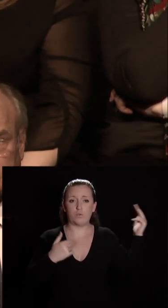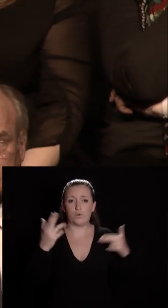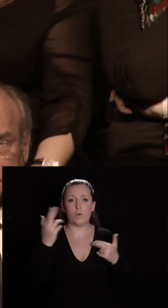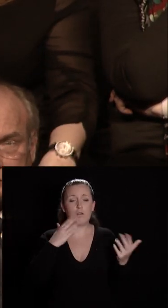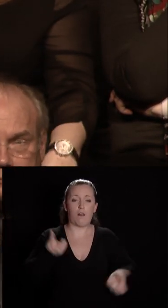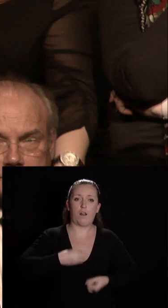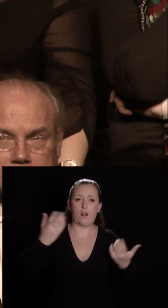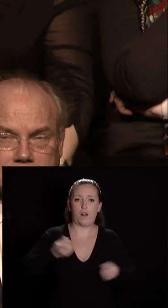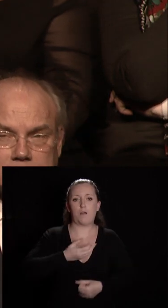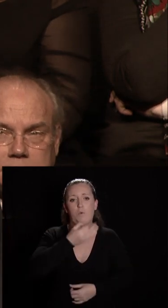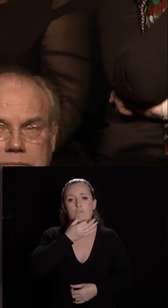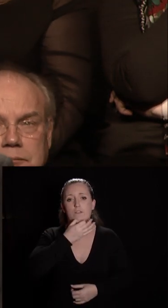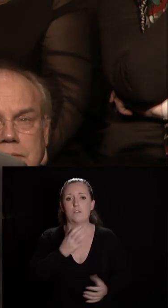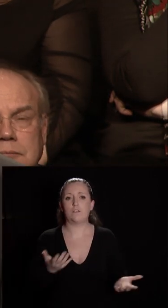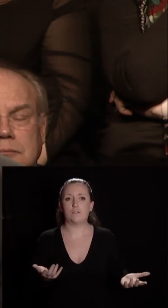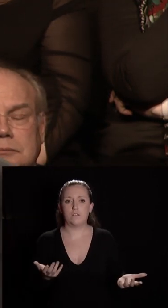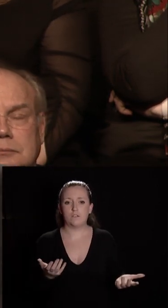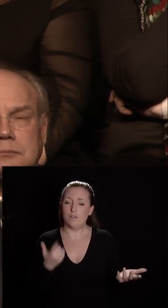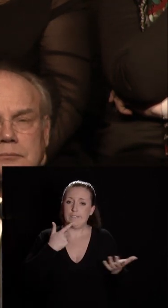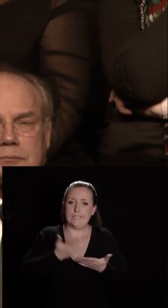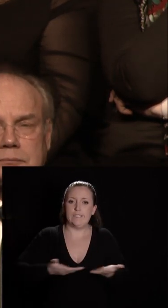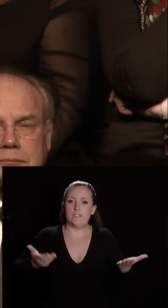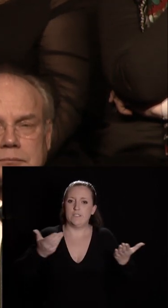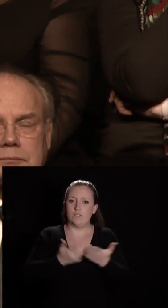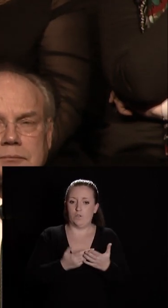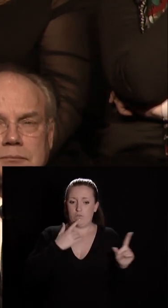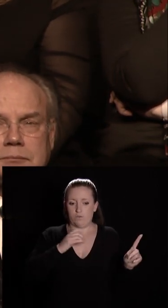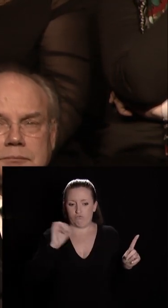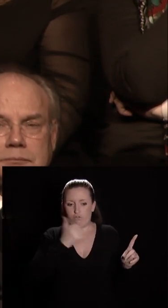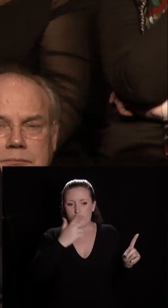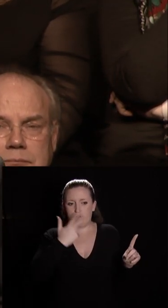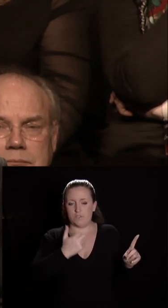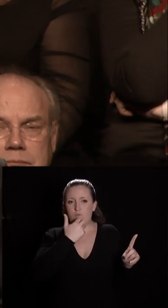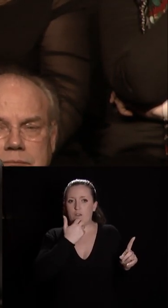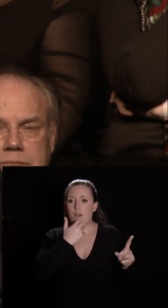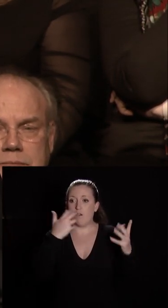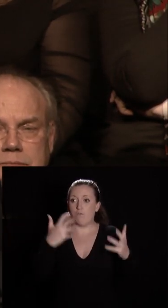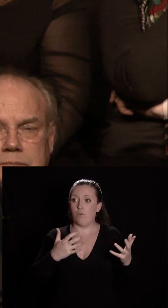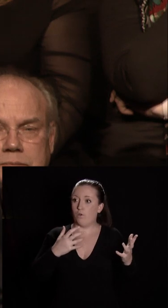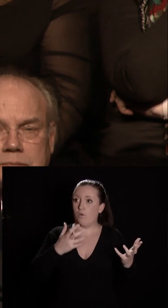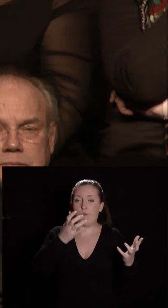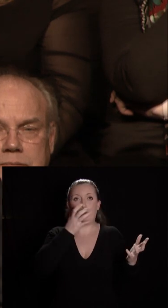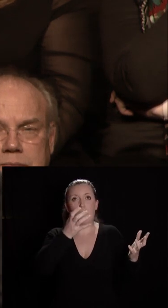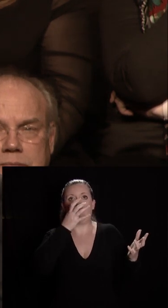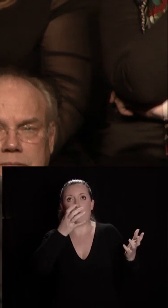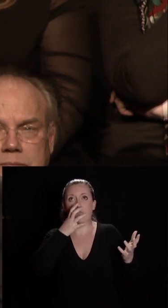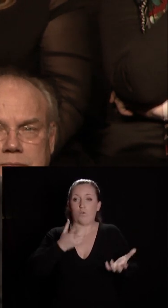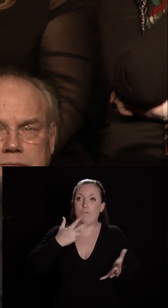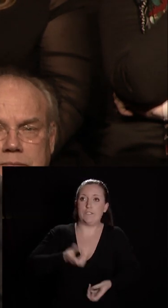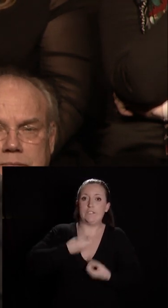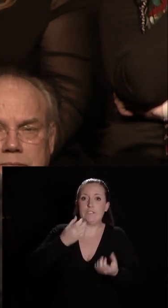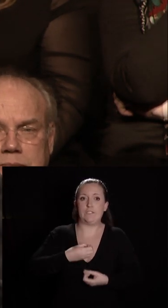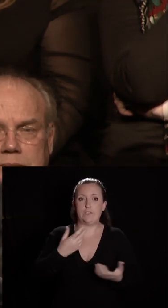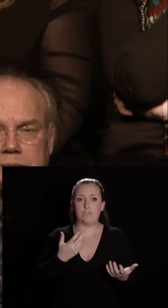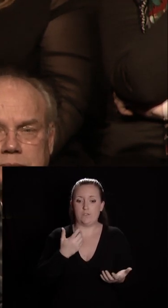fouloirs on est un peu dans une situation où chaque citoyen demande qu'on l'écoute dans ce qu'il a à dire c'est à dire